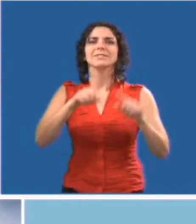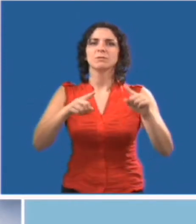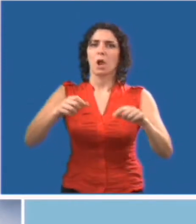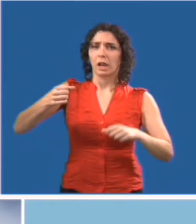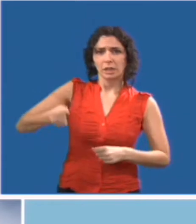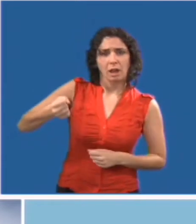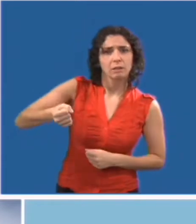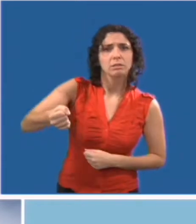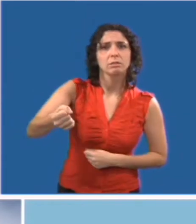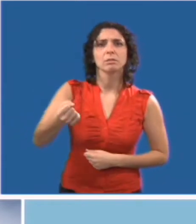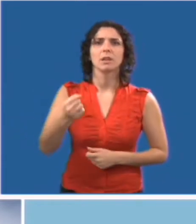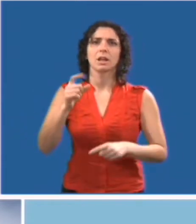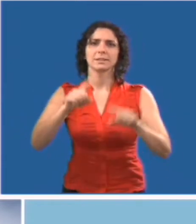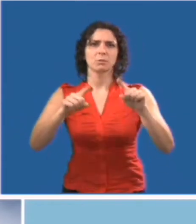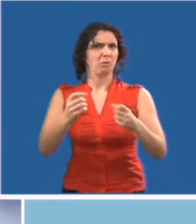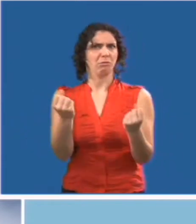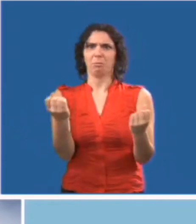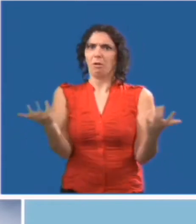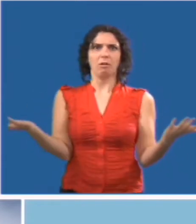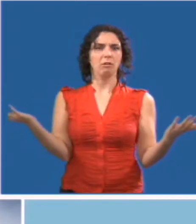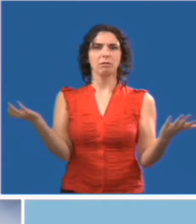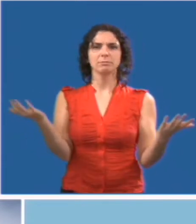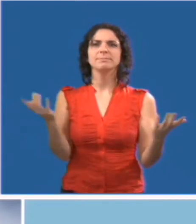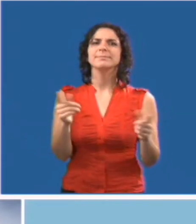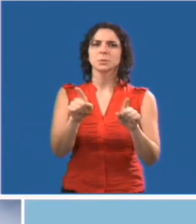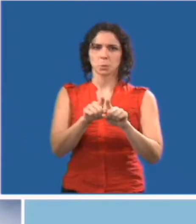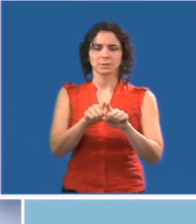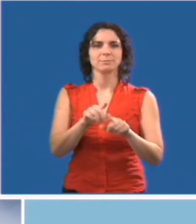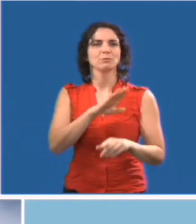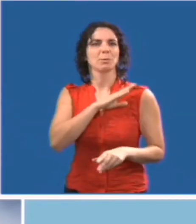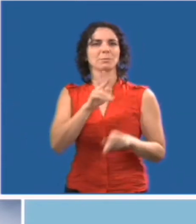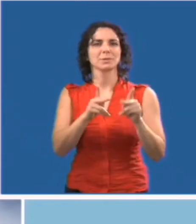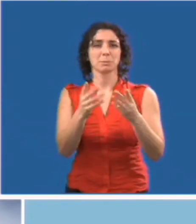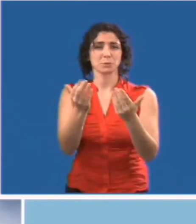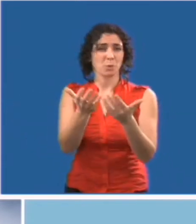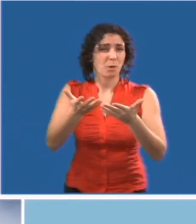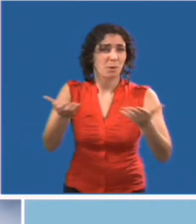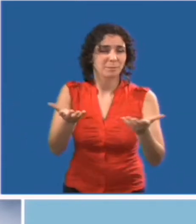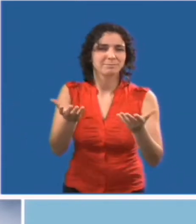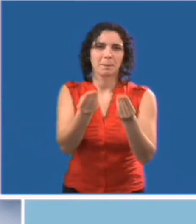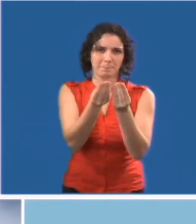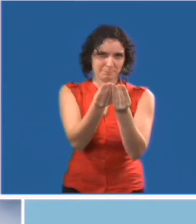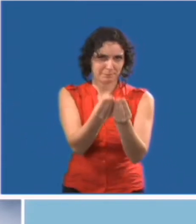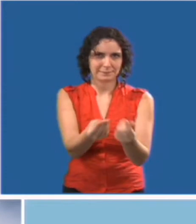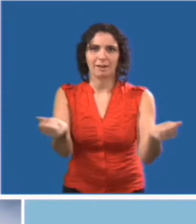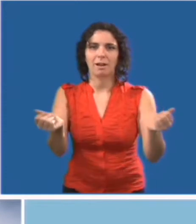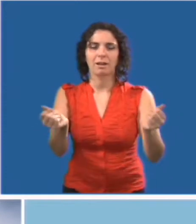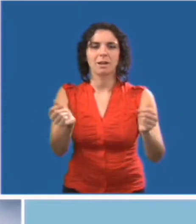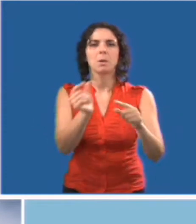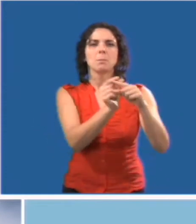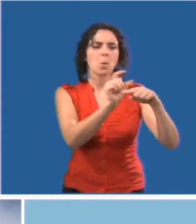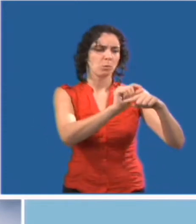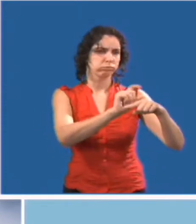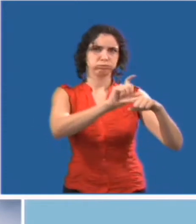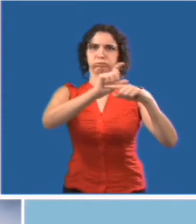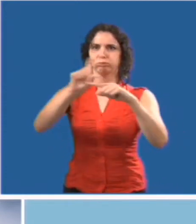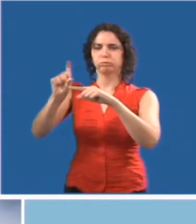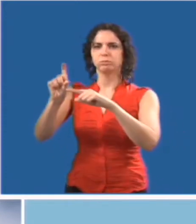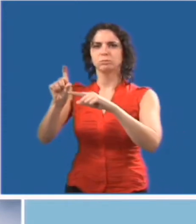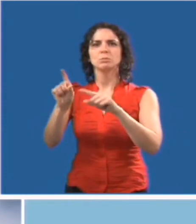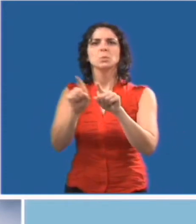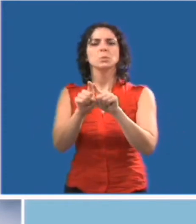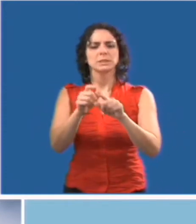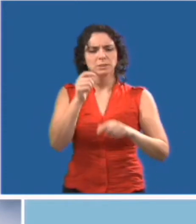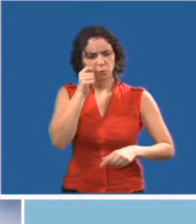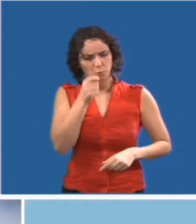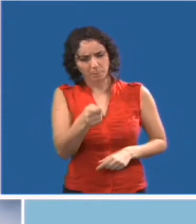un chien guide ou une canne blanche, mais d'autres ne le font pas. Certaines personnes ont